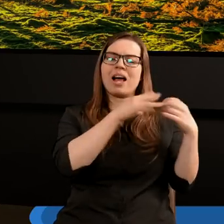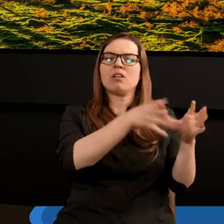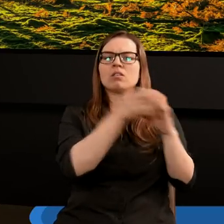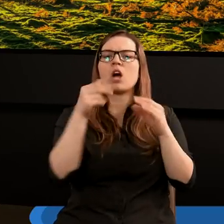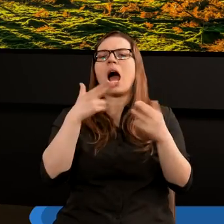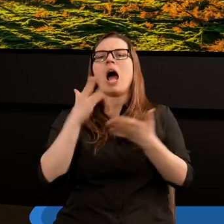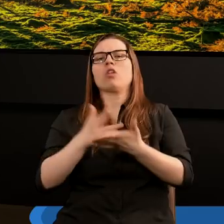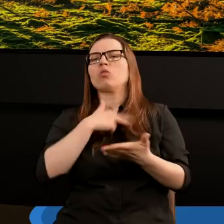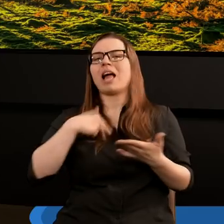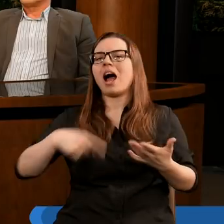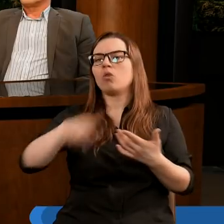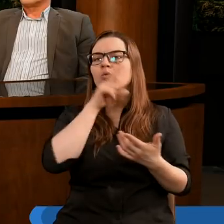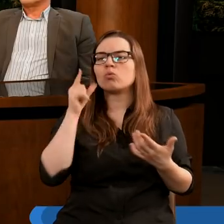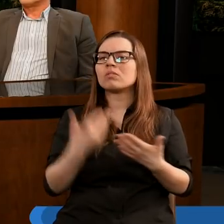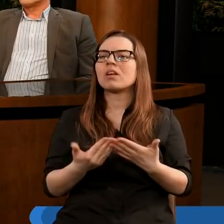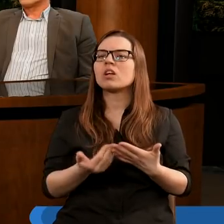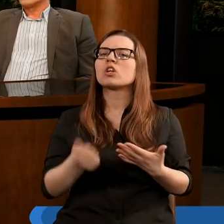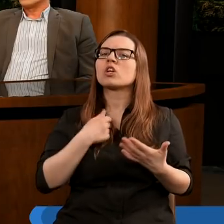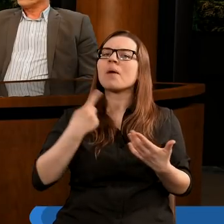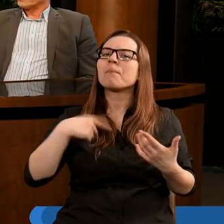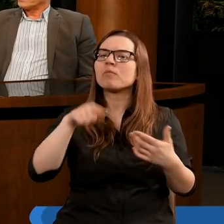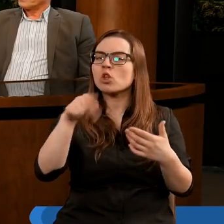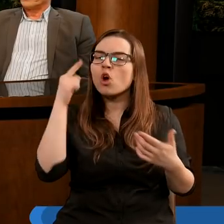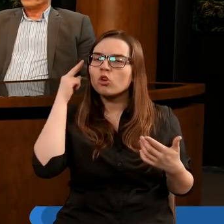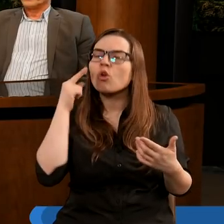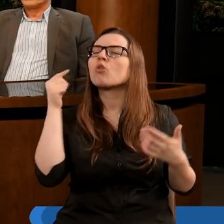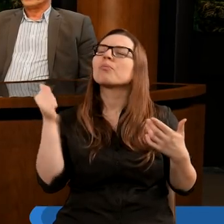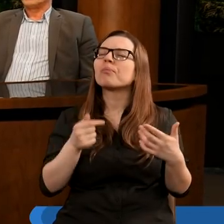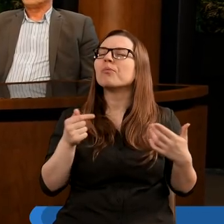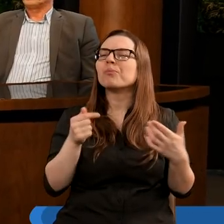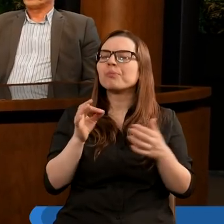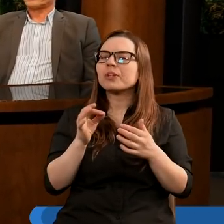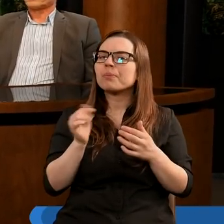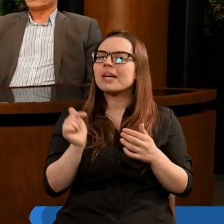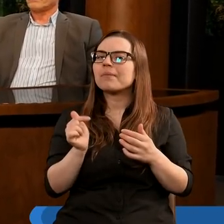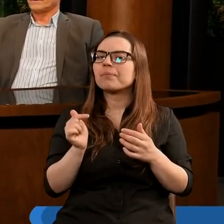posługuje się nami jako ludźmi? Żeby to zrozumieć, myślę, że powinniśmy